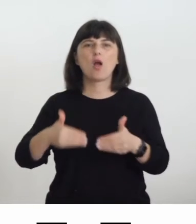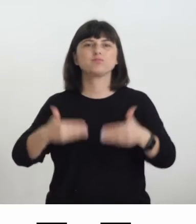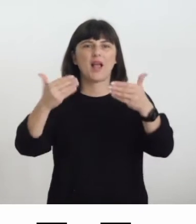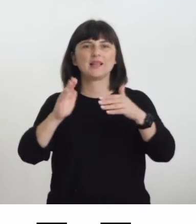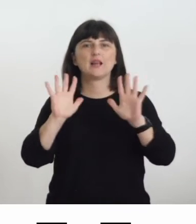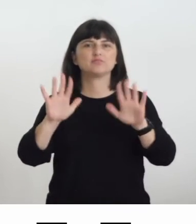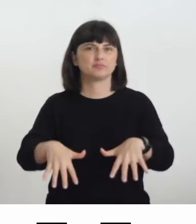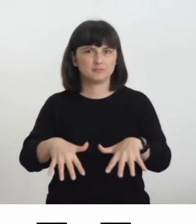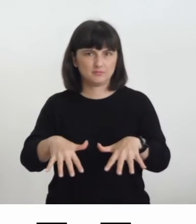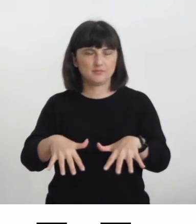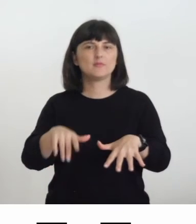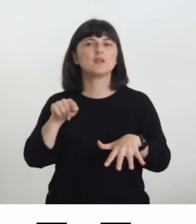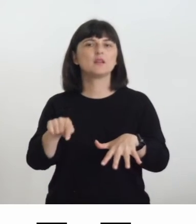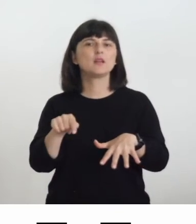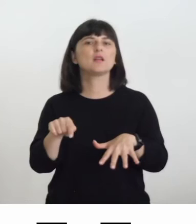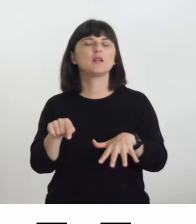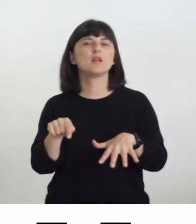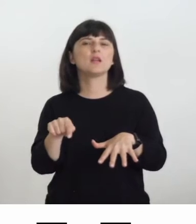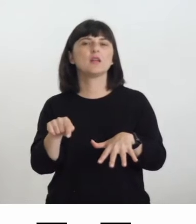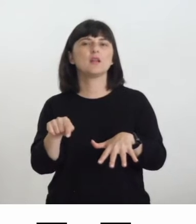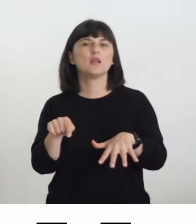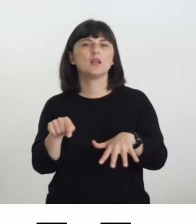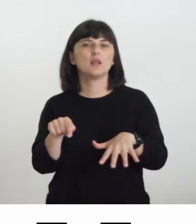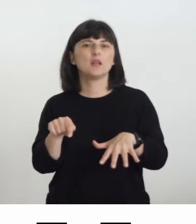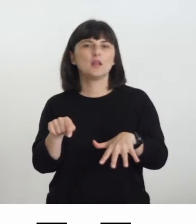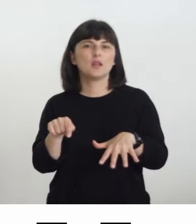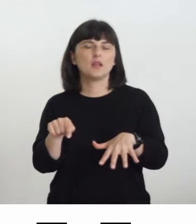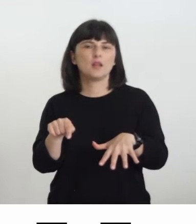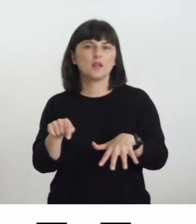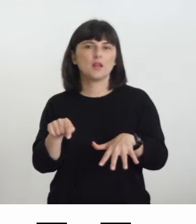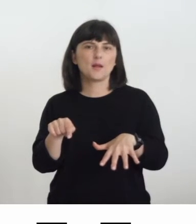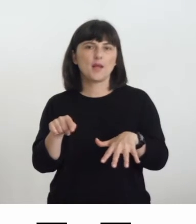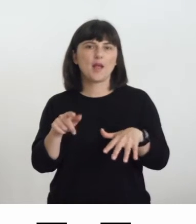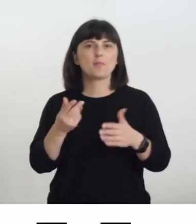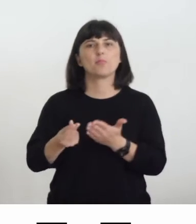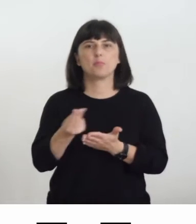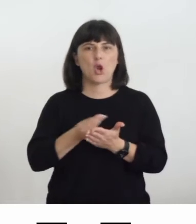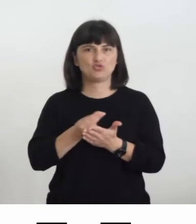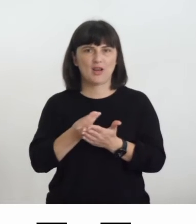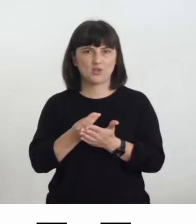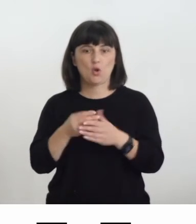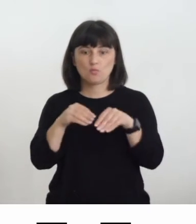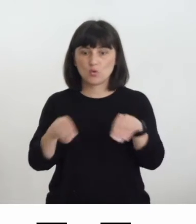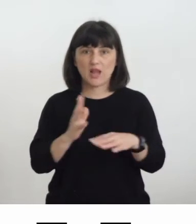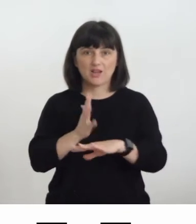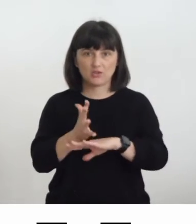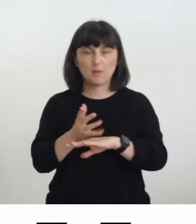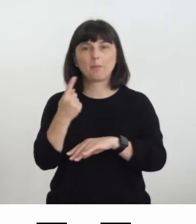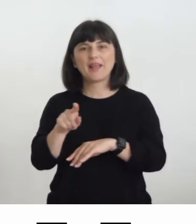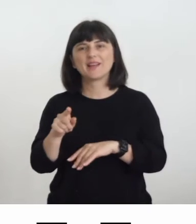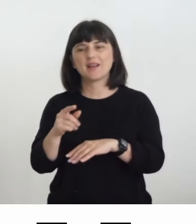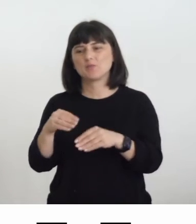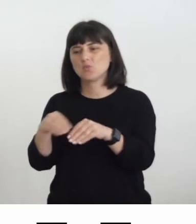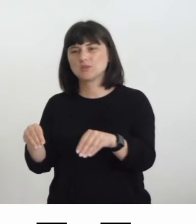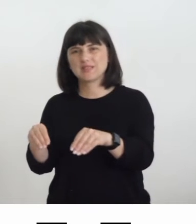progetto di accessibilità museale per i musei civici